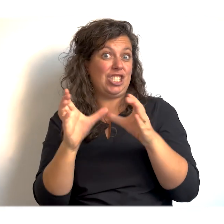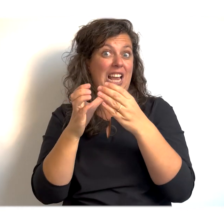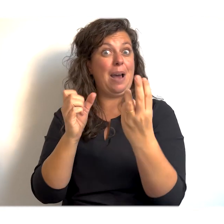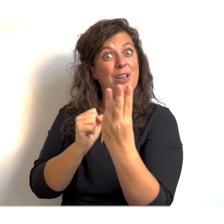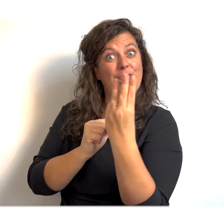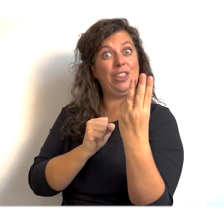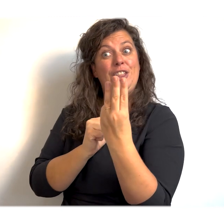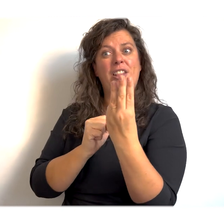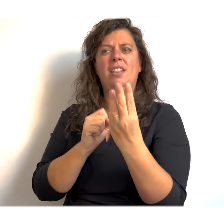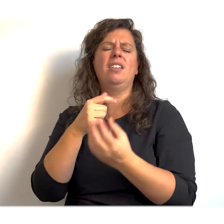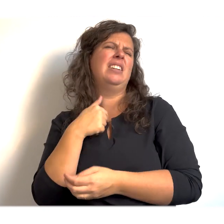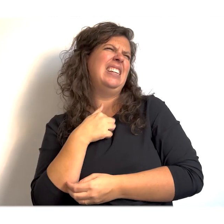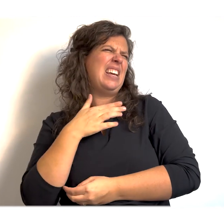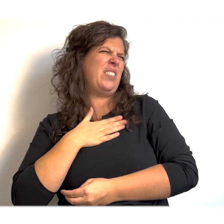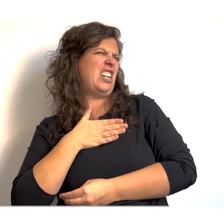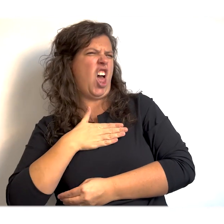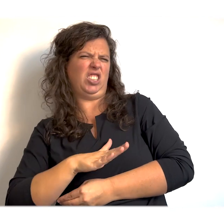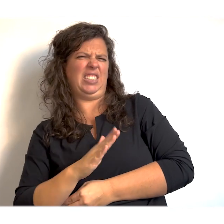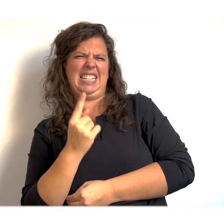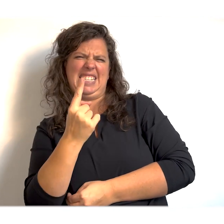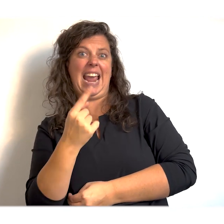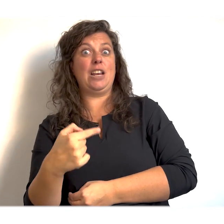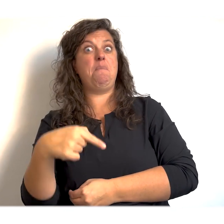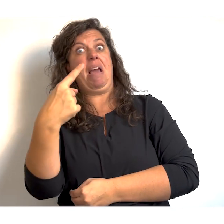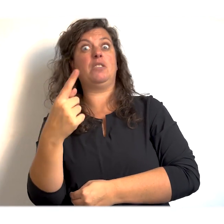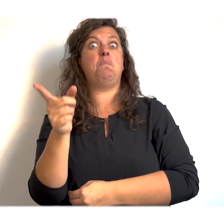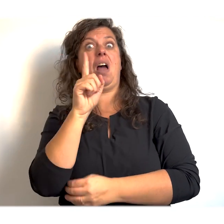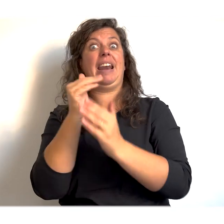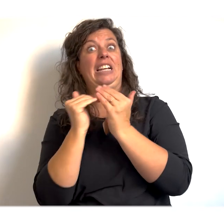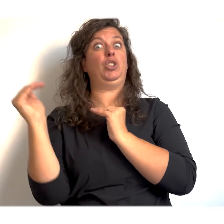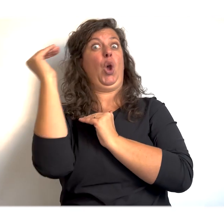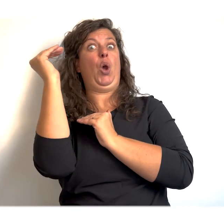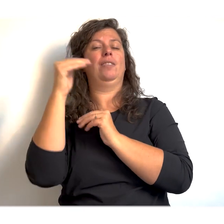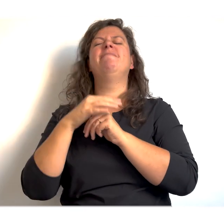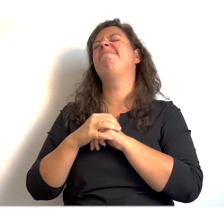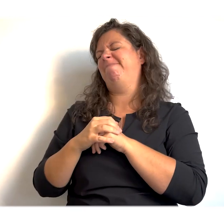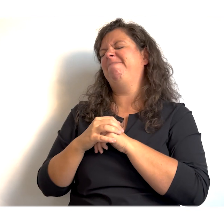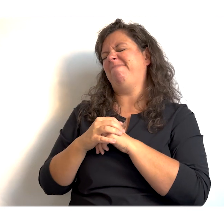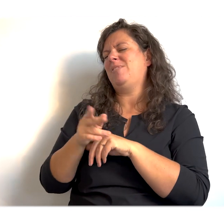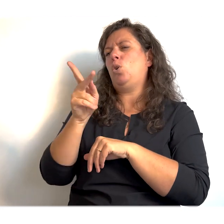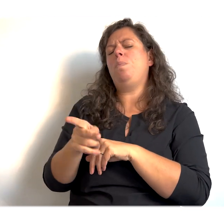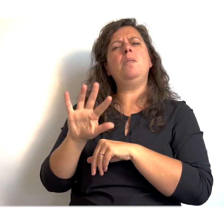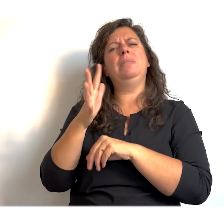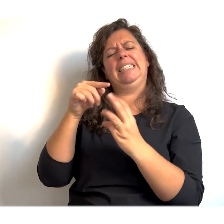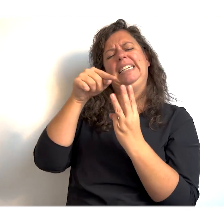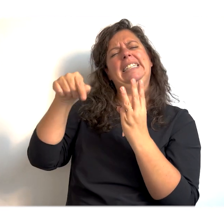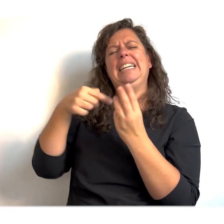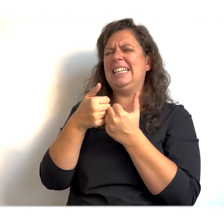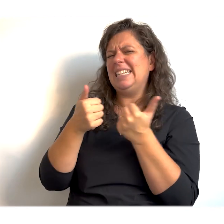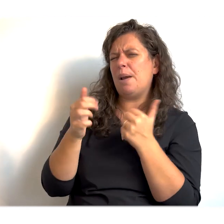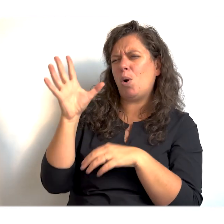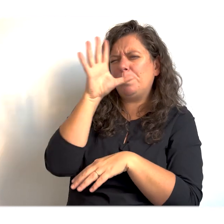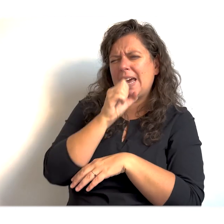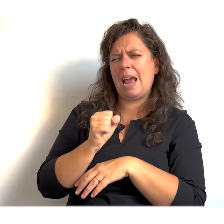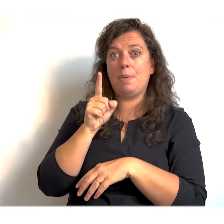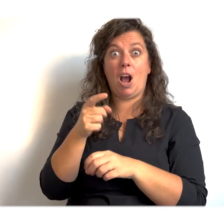lastig dat er niet één de belangrijkste is. Ja, dat is het ook wel. En we zullen het misschien ook niet helemaal goed begrijpen. Maar als